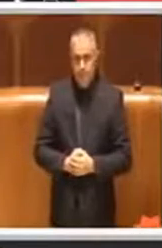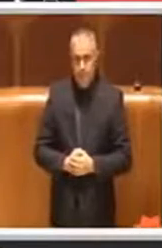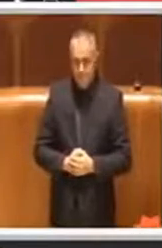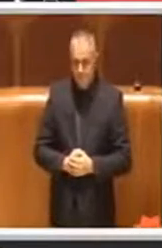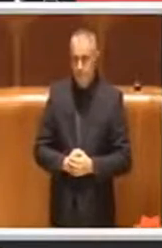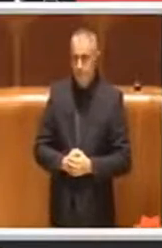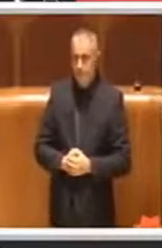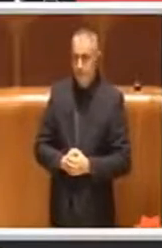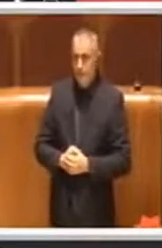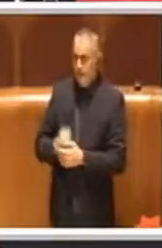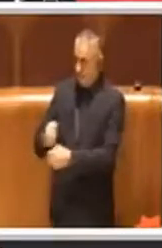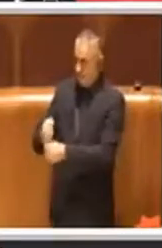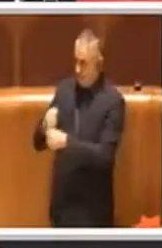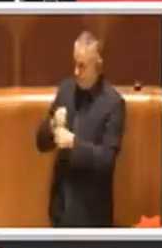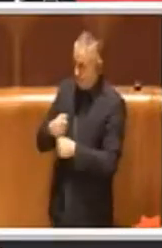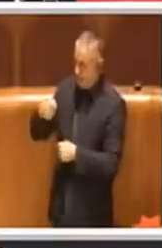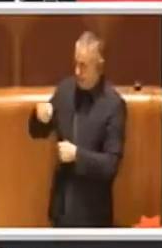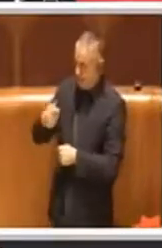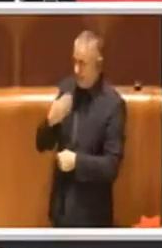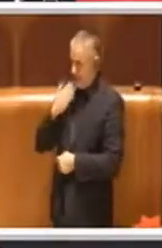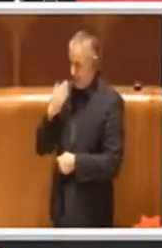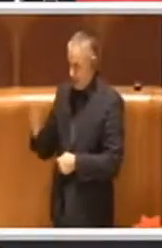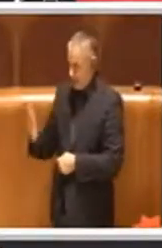Grazie Presidente.